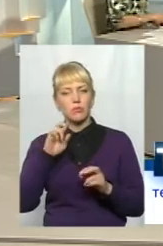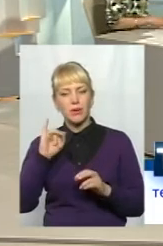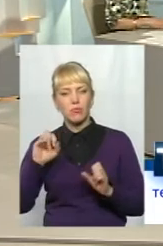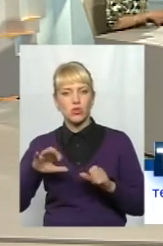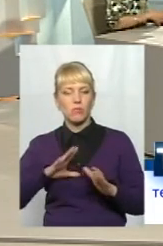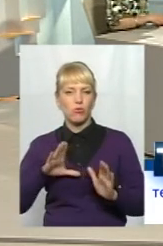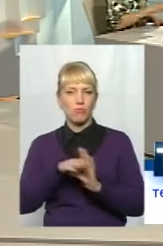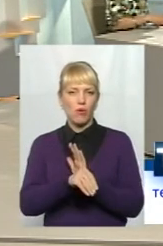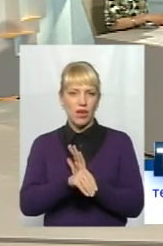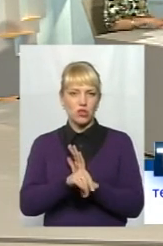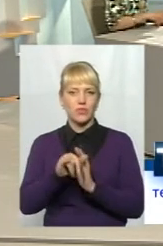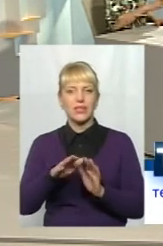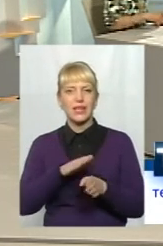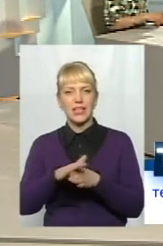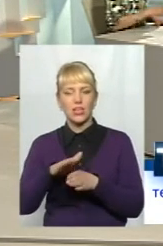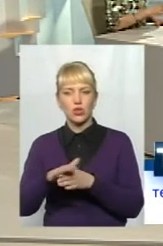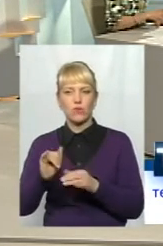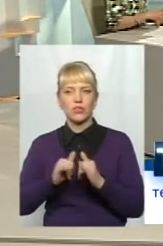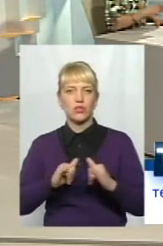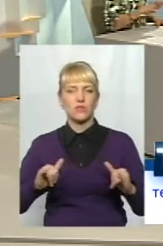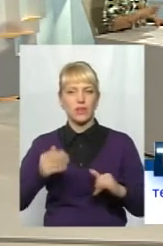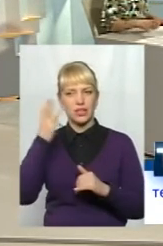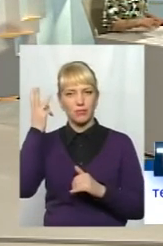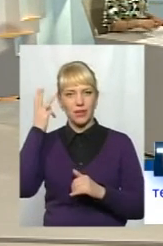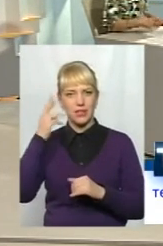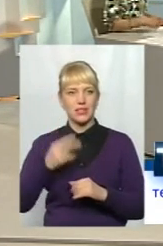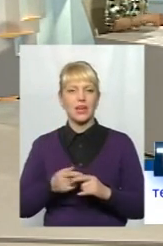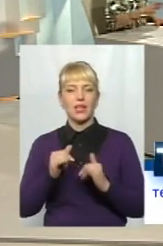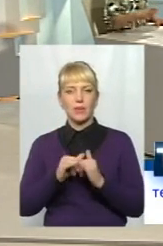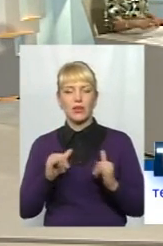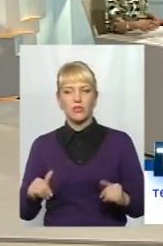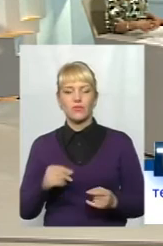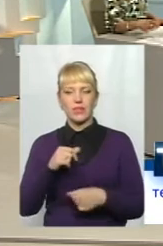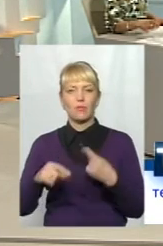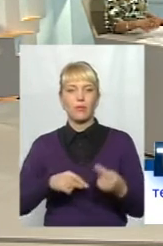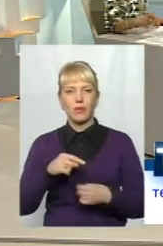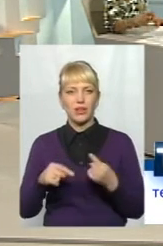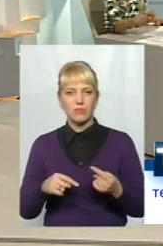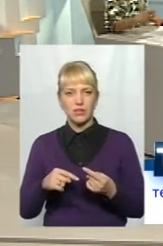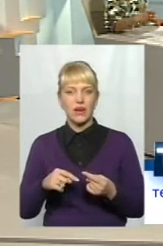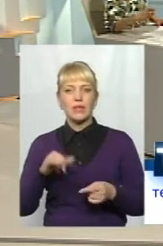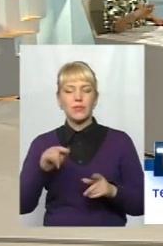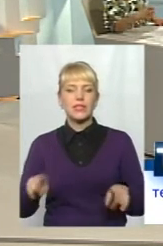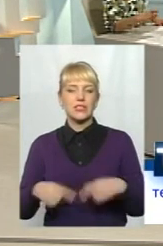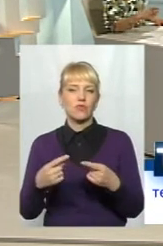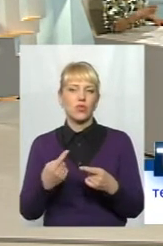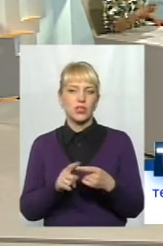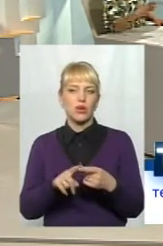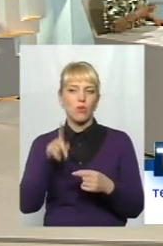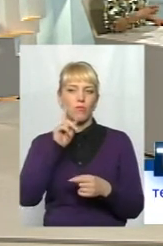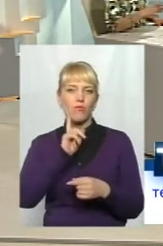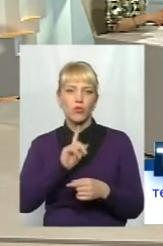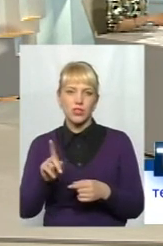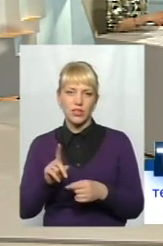впроваджувати і реалізовувати, розвивати Хмельницький, і розвивати підприємства, і створювати такі комфортні